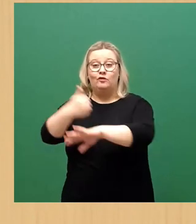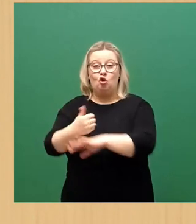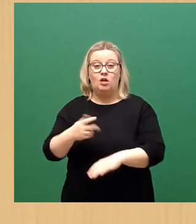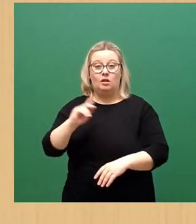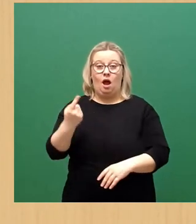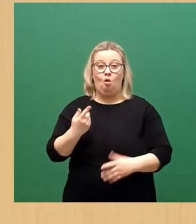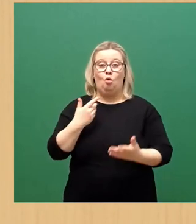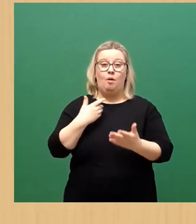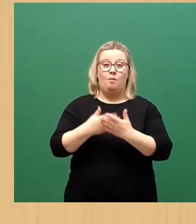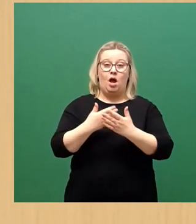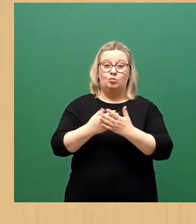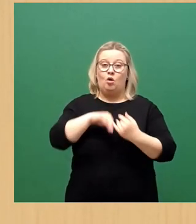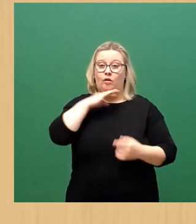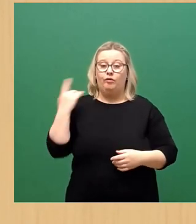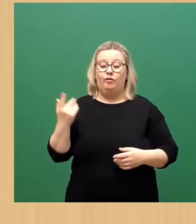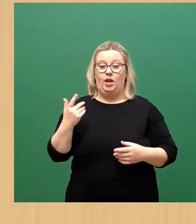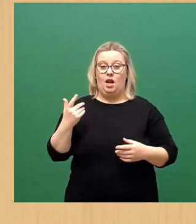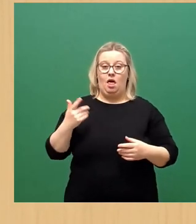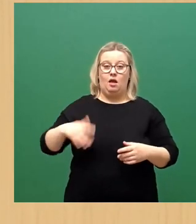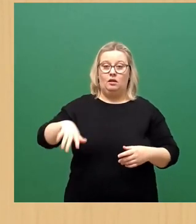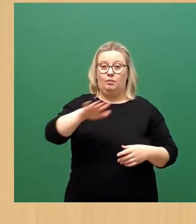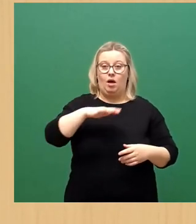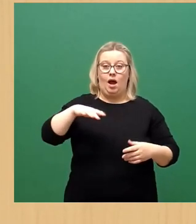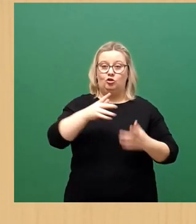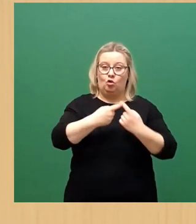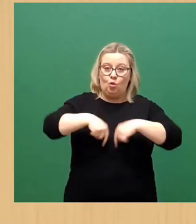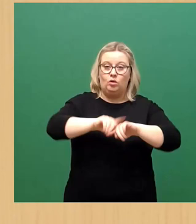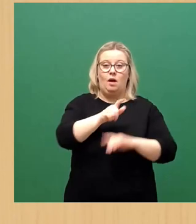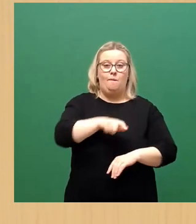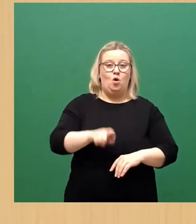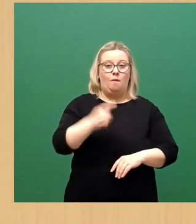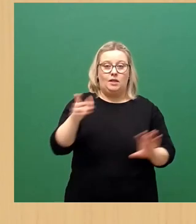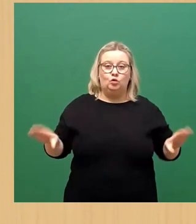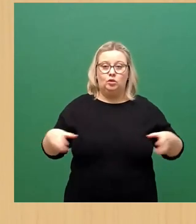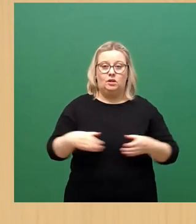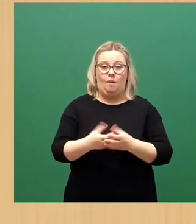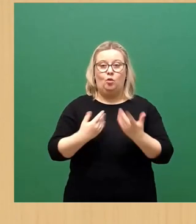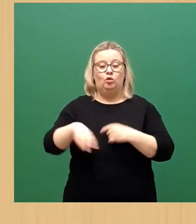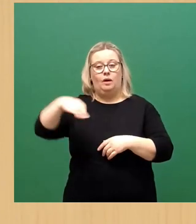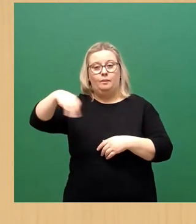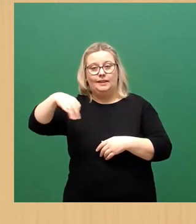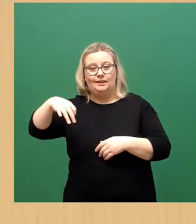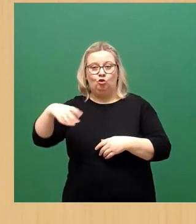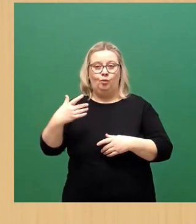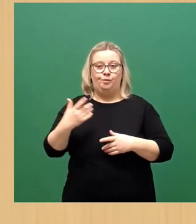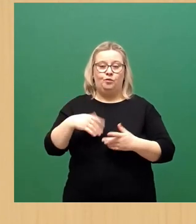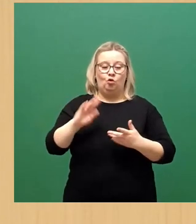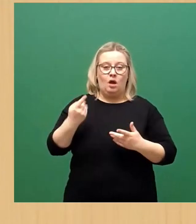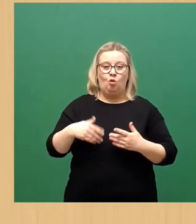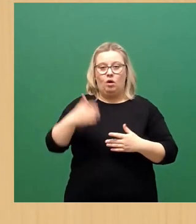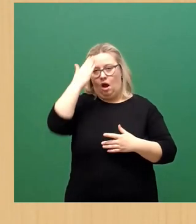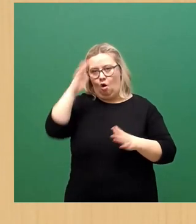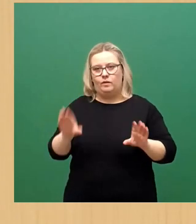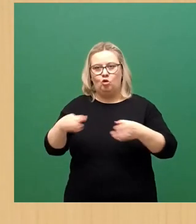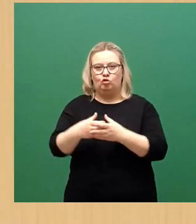vielen Runden, die wir als Bürgermeister zusammenkommen, oder im Präsidium und im Hauptausschuss des Deutschen Städte-Tags, ja, ich